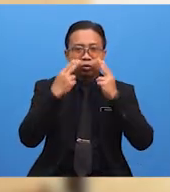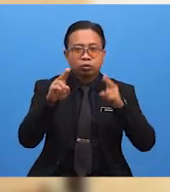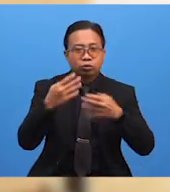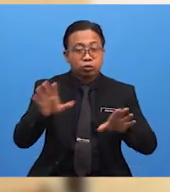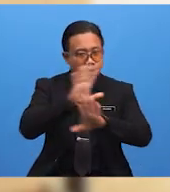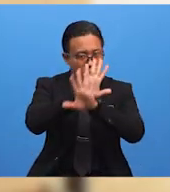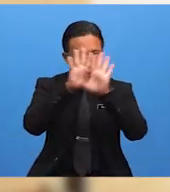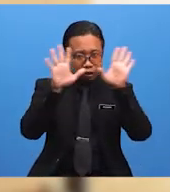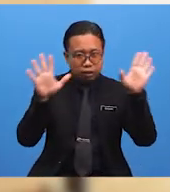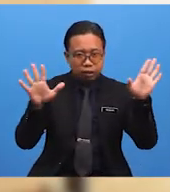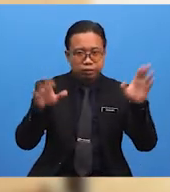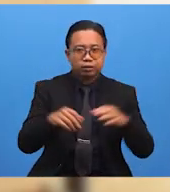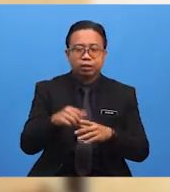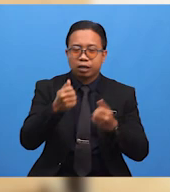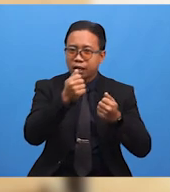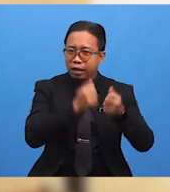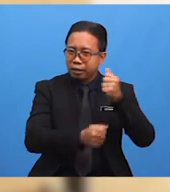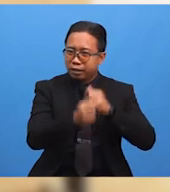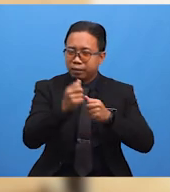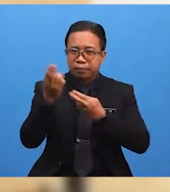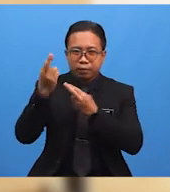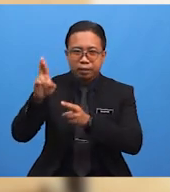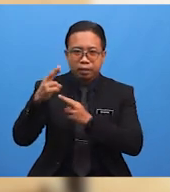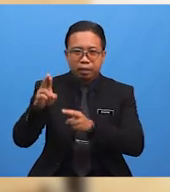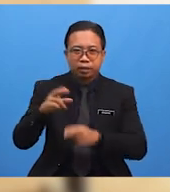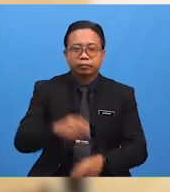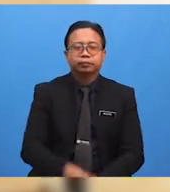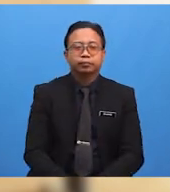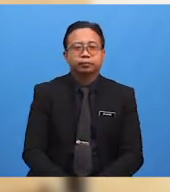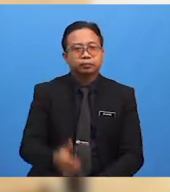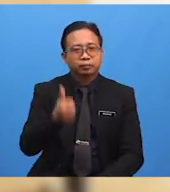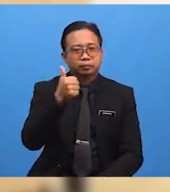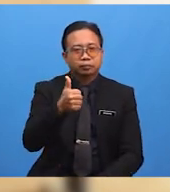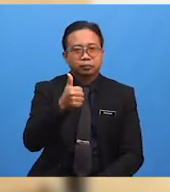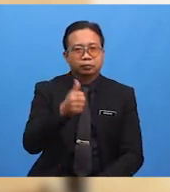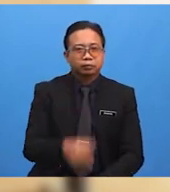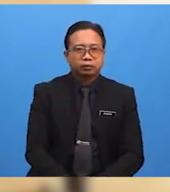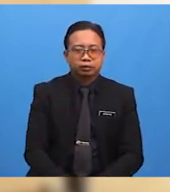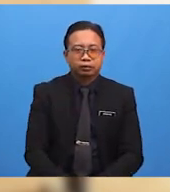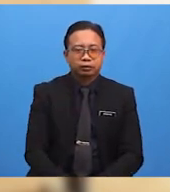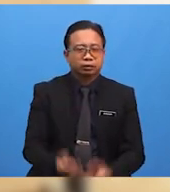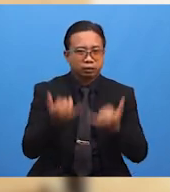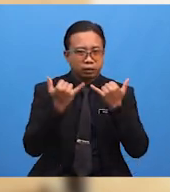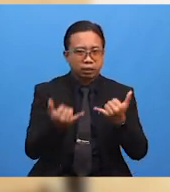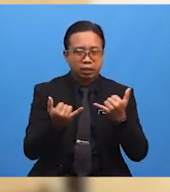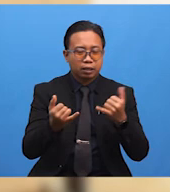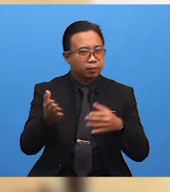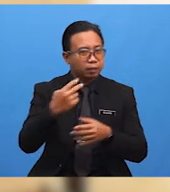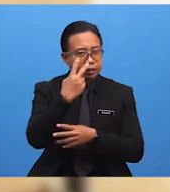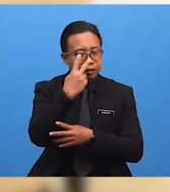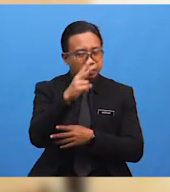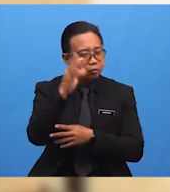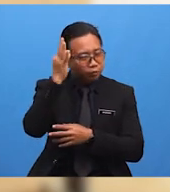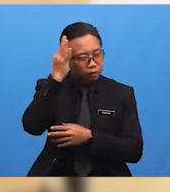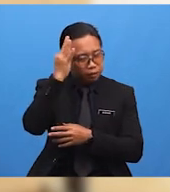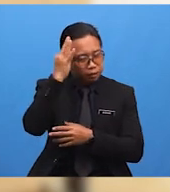Sudah Jelas Berkaitan Adab-adab Reh Bukan Alhamdulillah Sekarang Mari